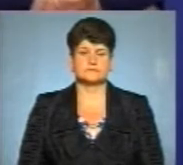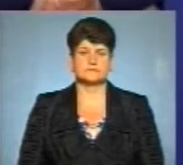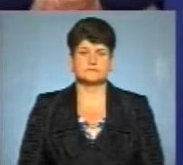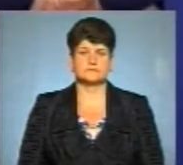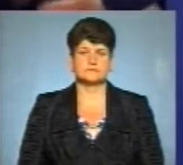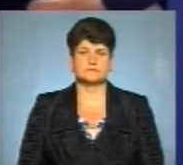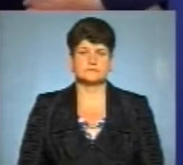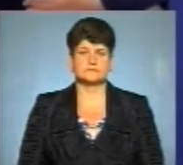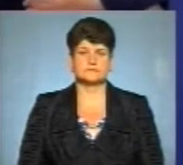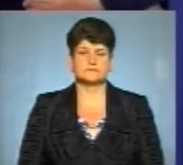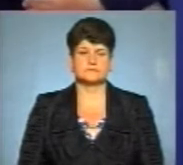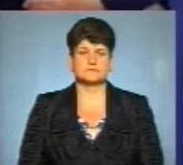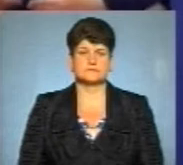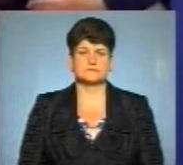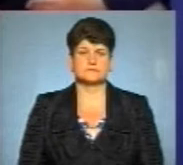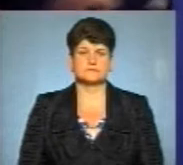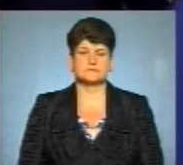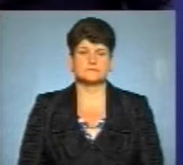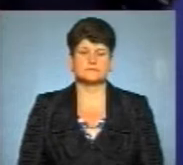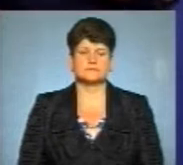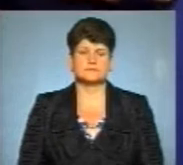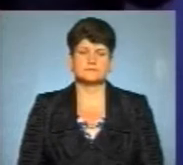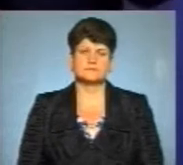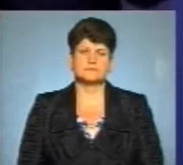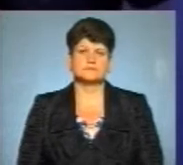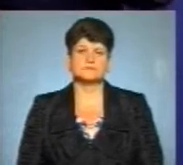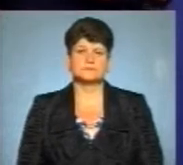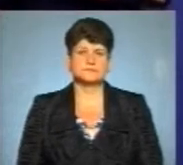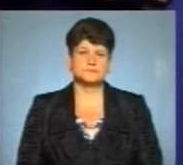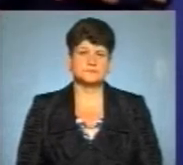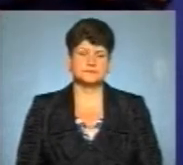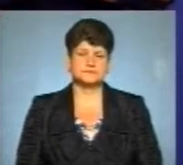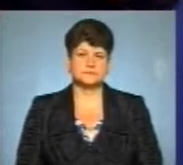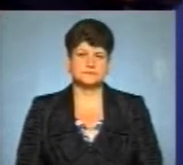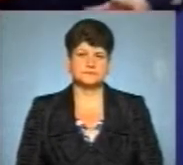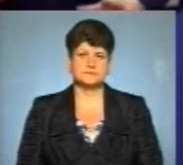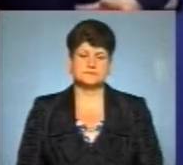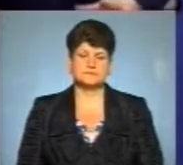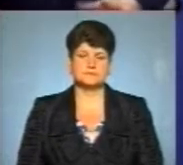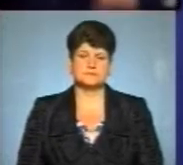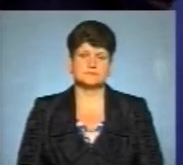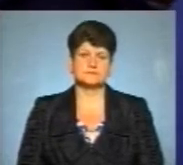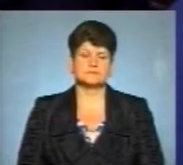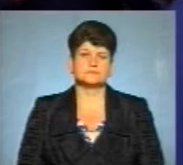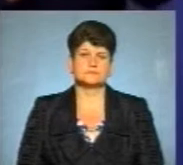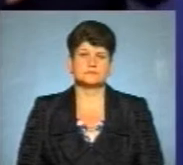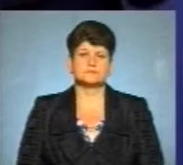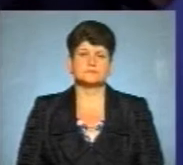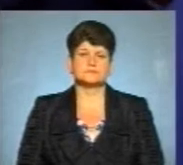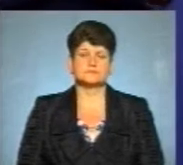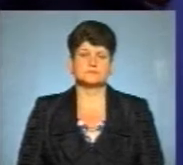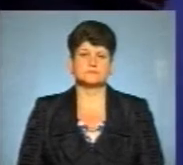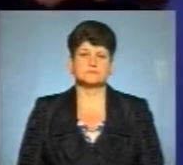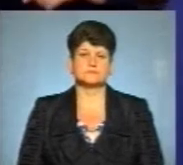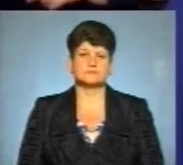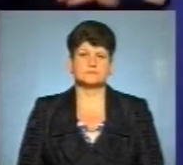Чоловік 46 років, не мав супутніх захворювань, мав тісний контакт з хворим на COVID